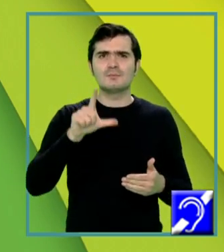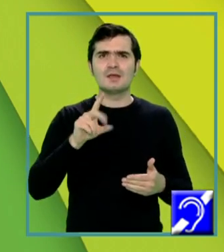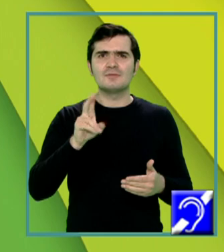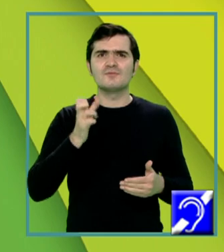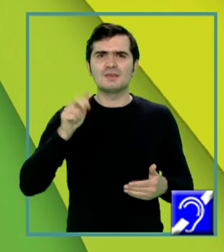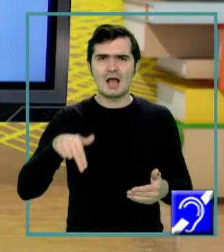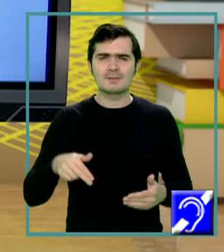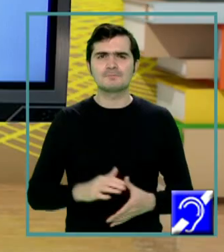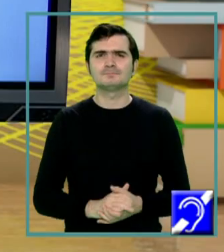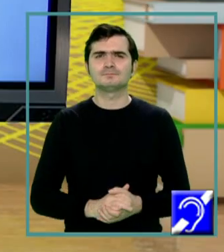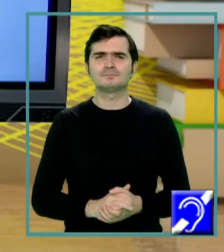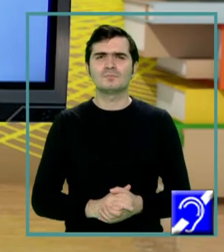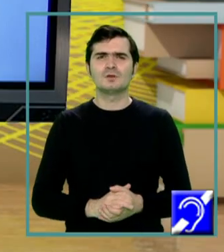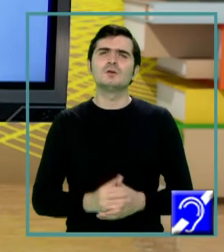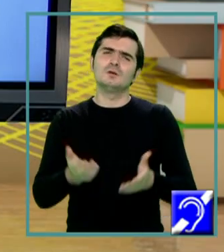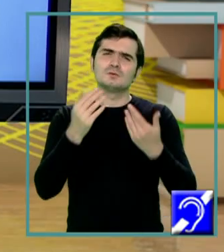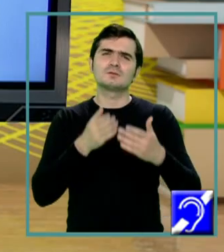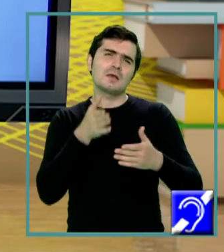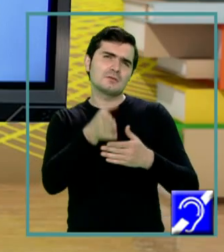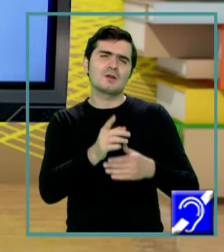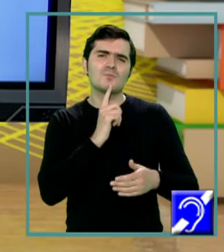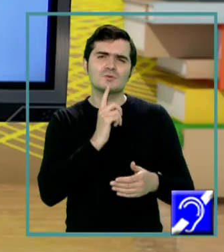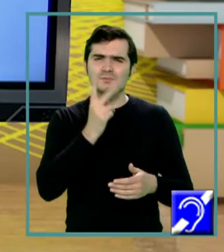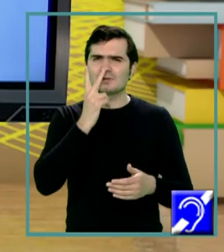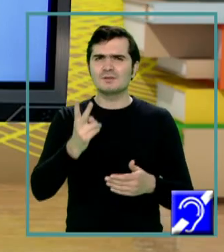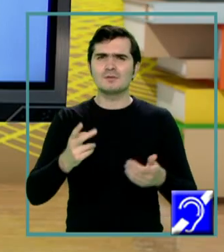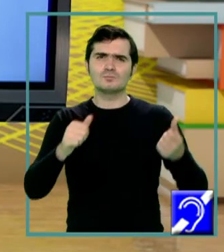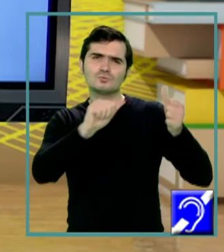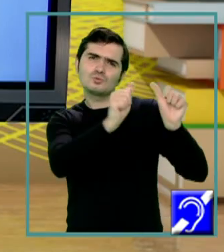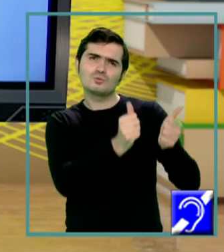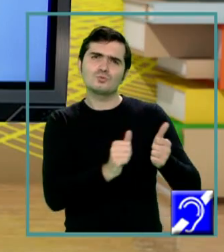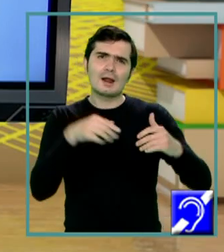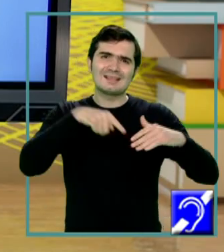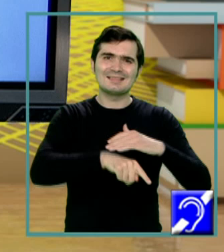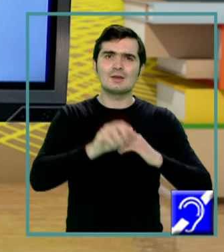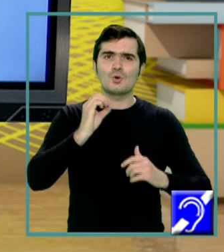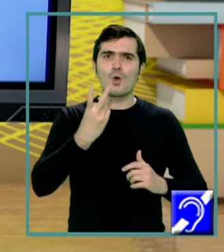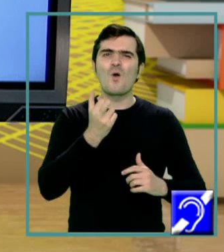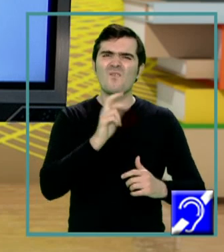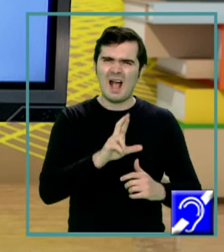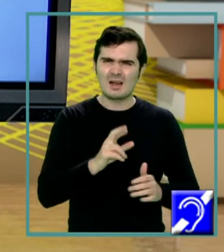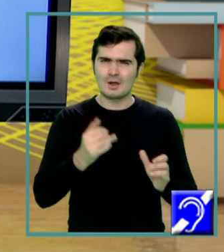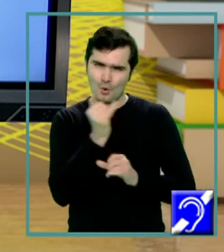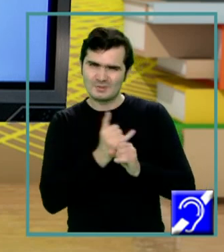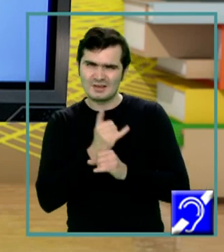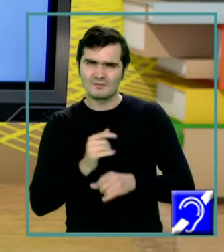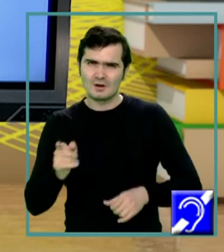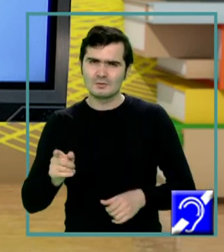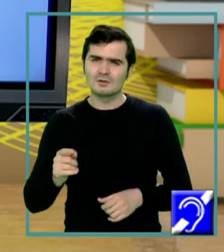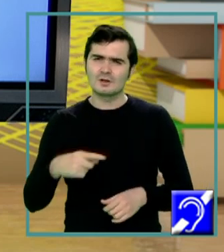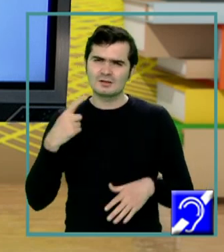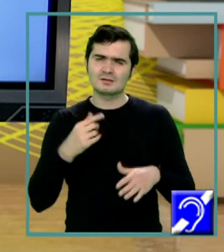vascularizate. Să intrăm un pic și în structura ovarelor. Observăm că și acestea sunt